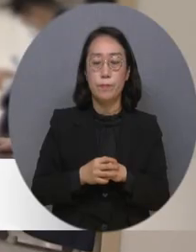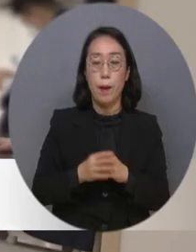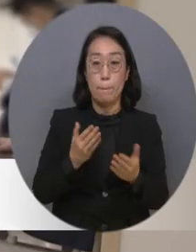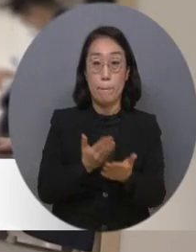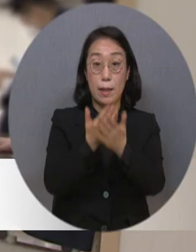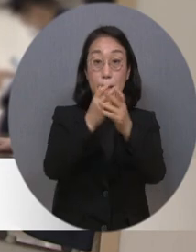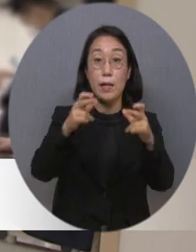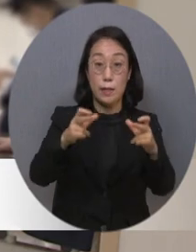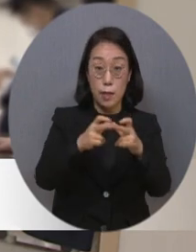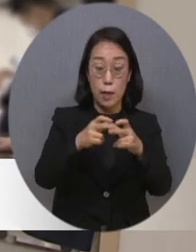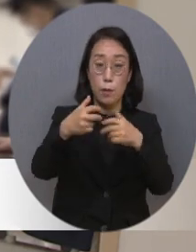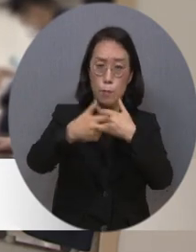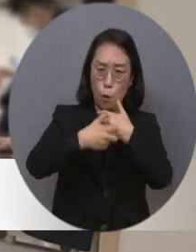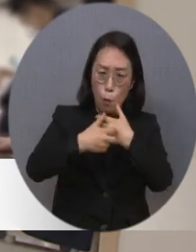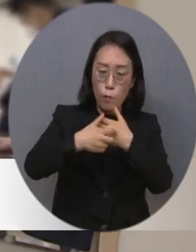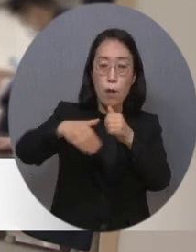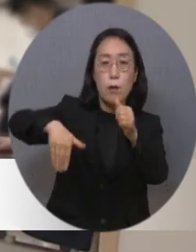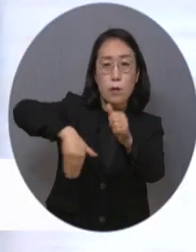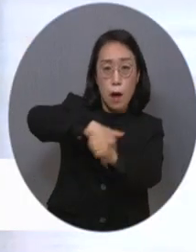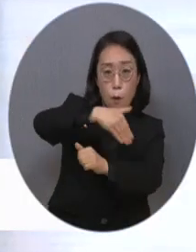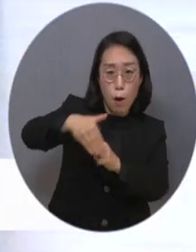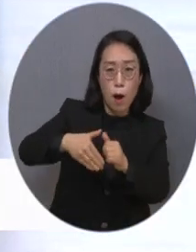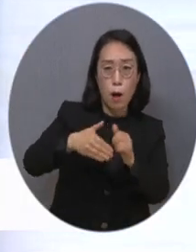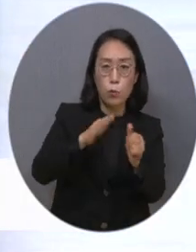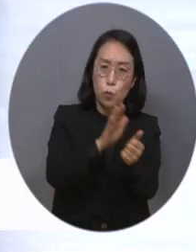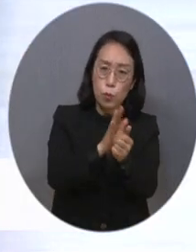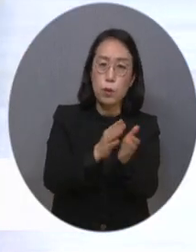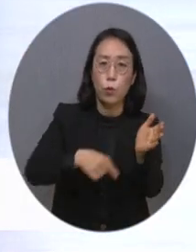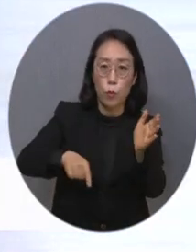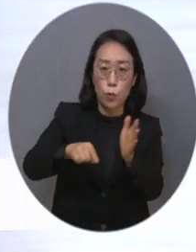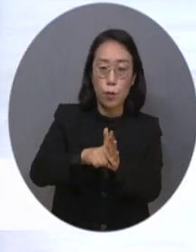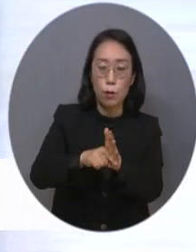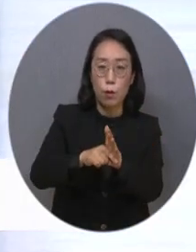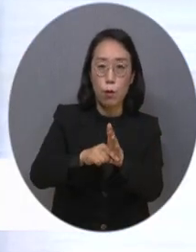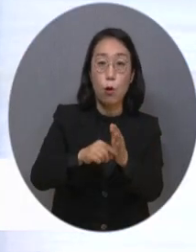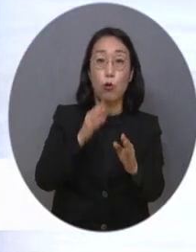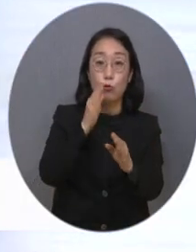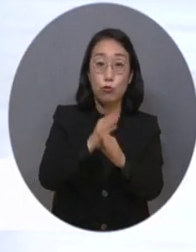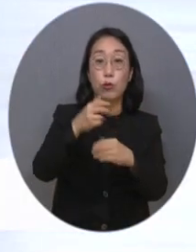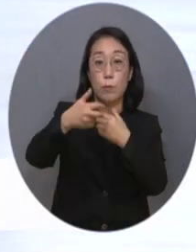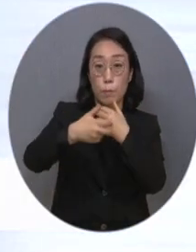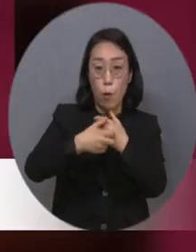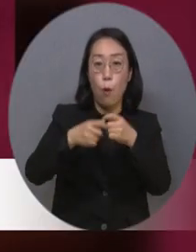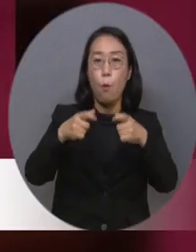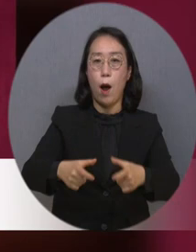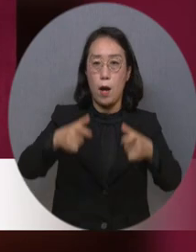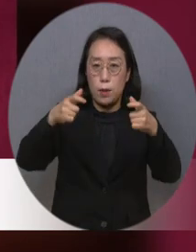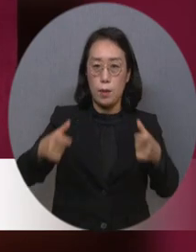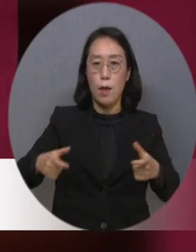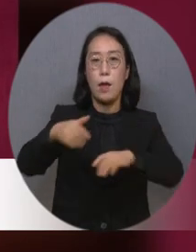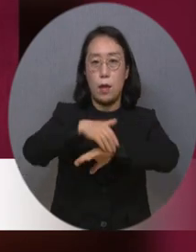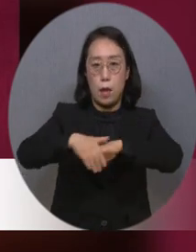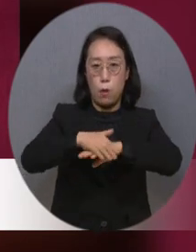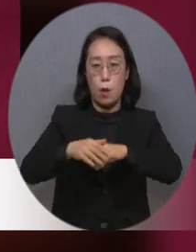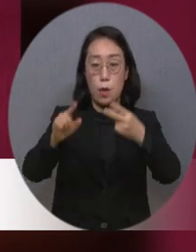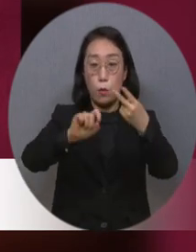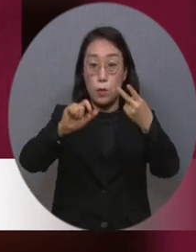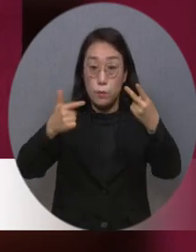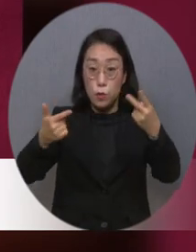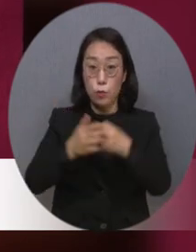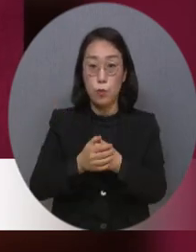발달장애인 의료 인프라 강화를 위해 거점병원을 확대하는 개정안이 추진됩니다. 지난 16일